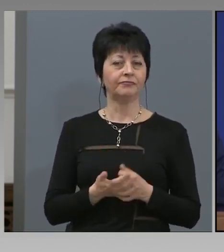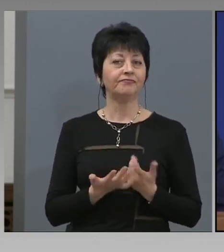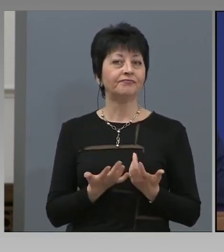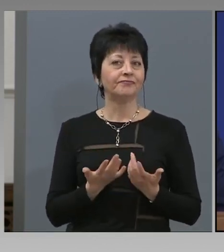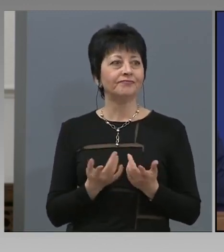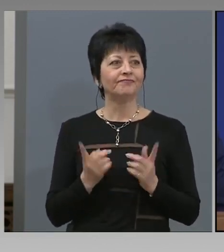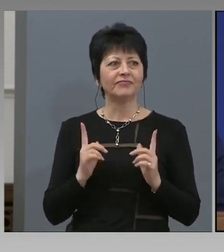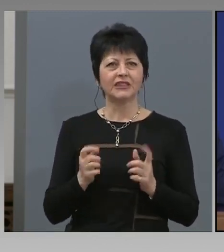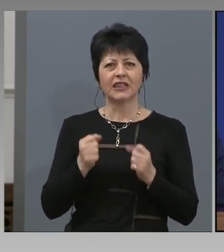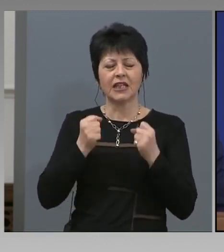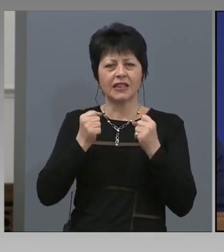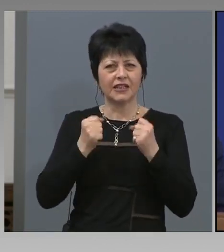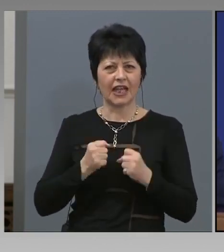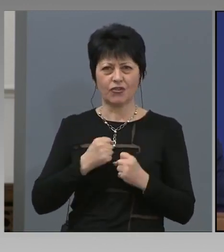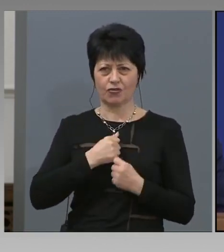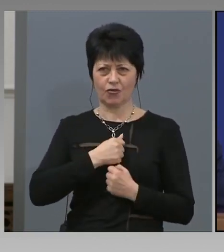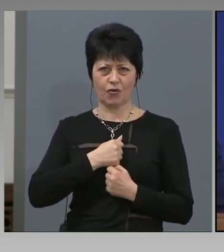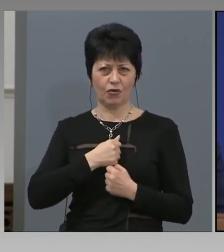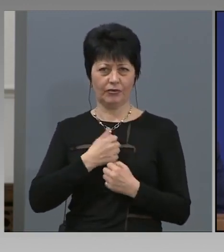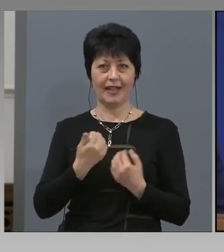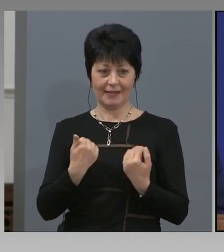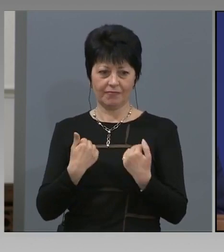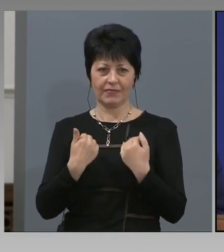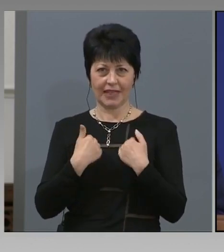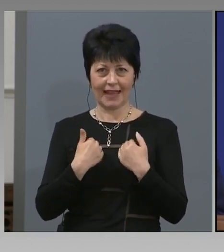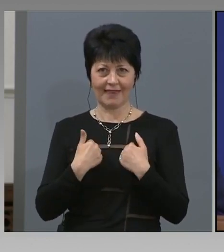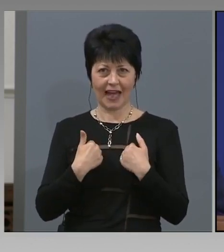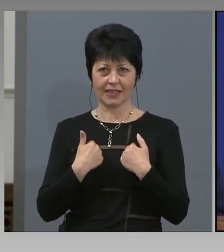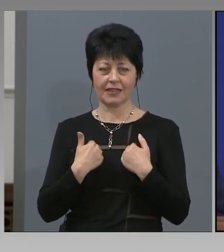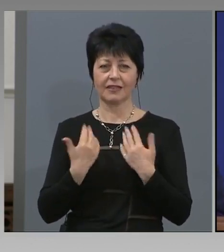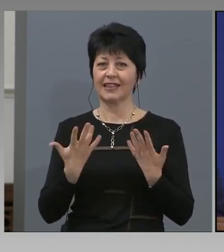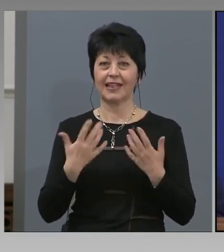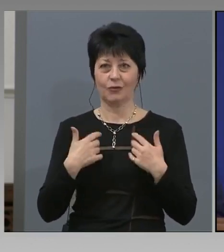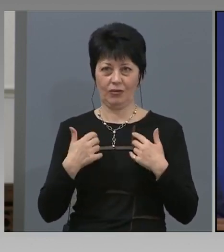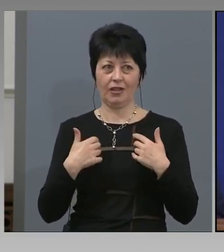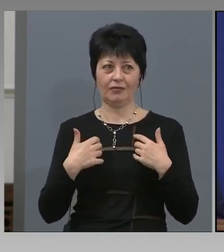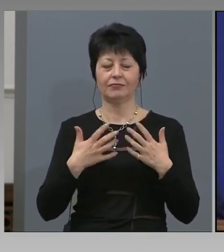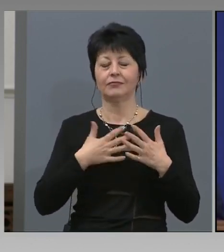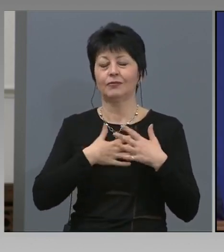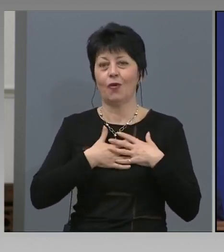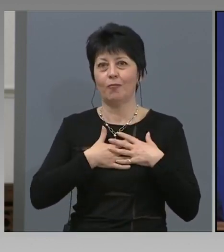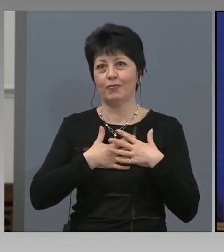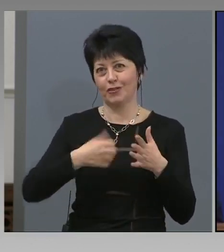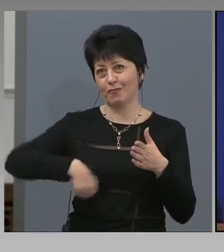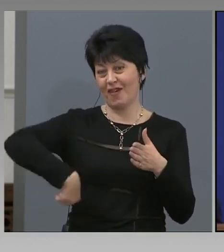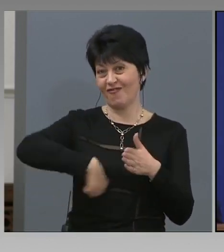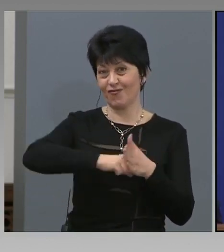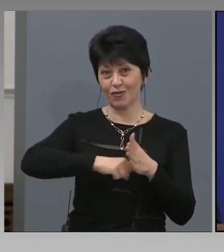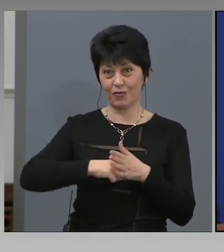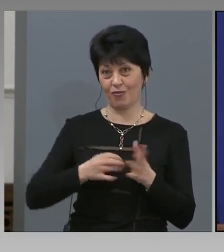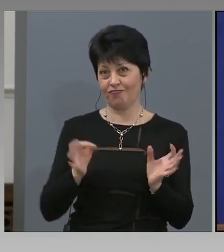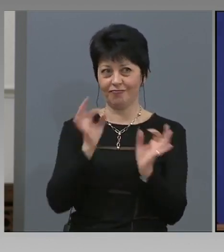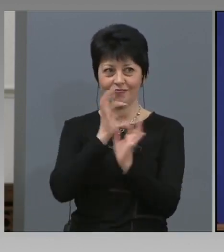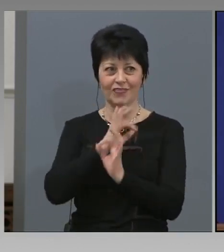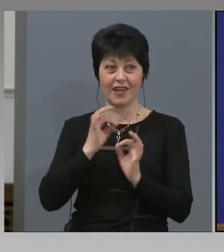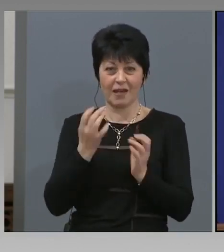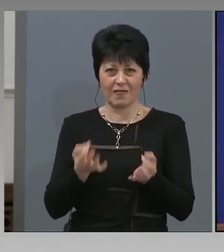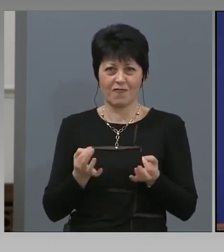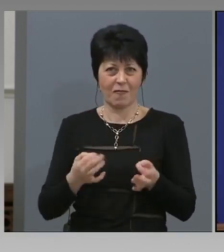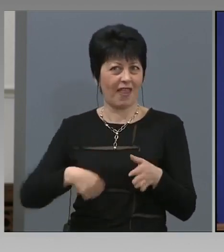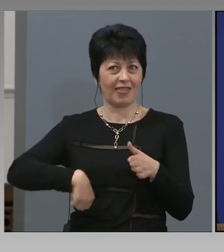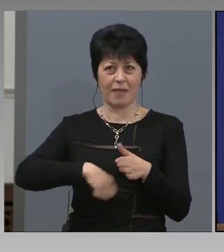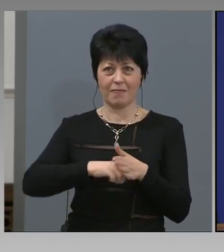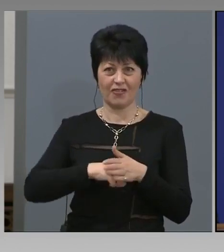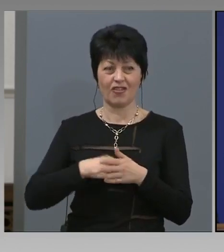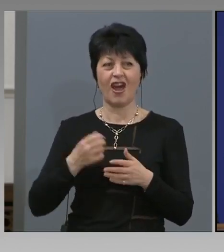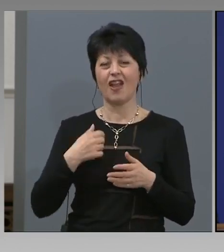най-тежко ни се отразява на нас, които обичаме футбола, че няма мачо. Но да коментирам ОЕФа, те